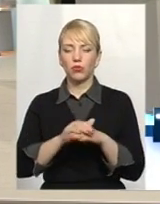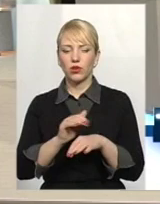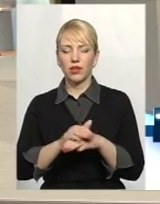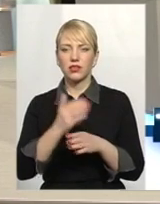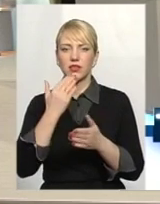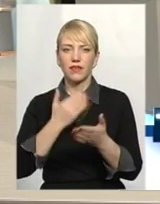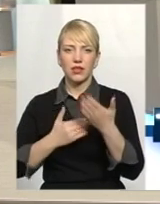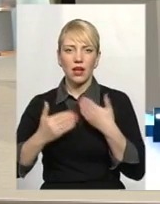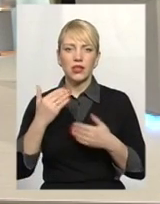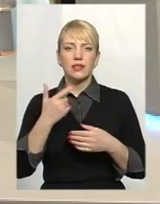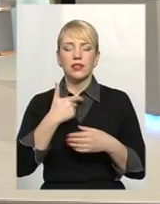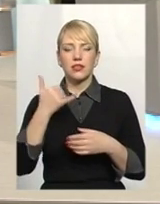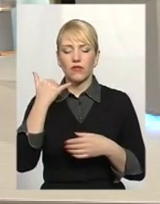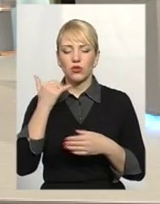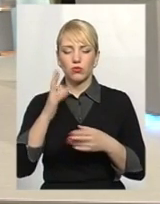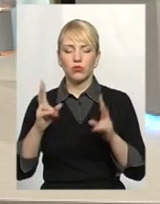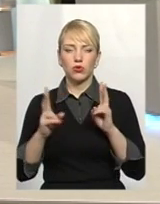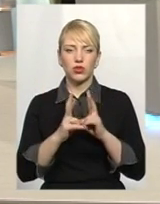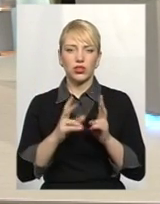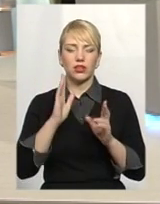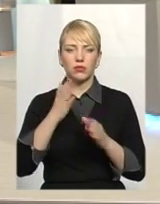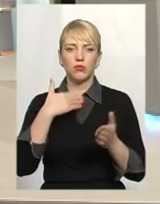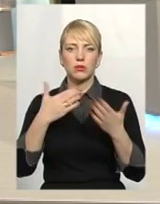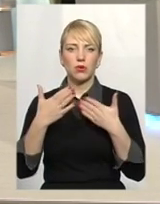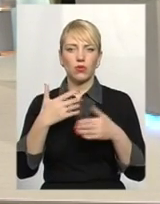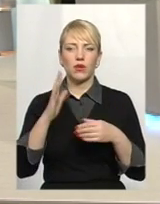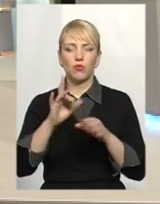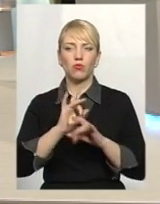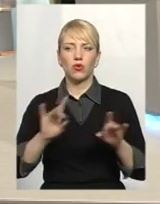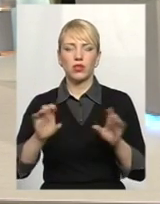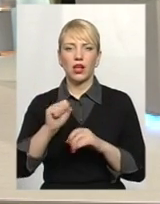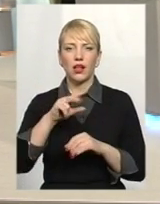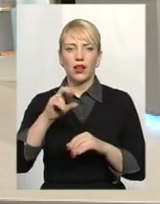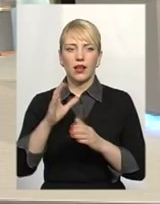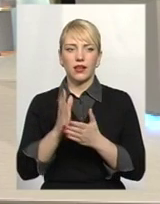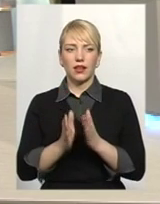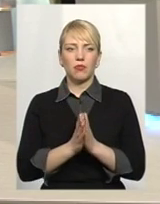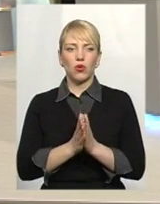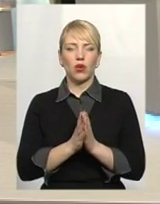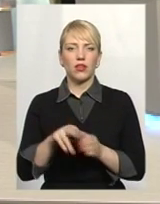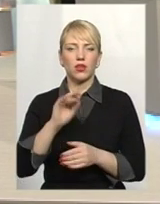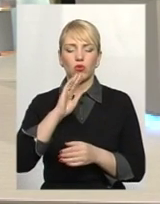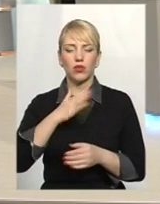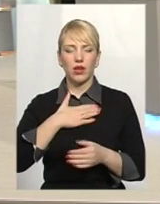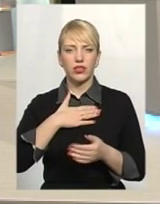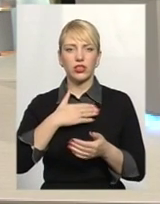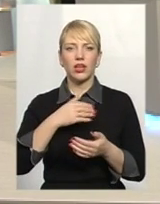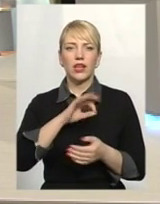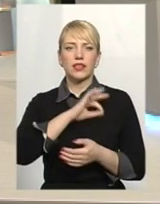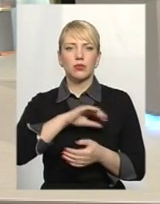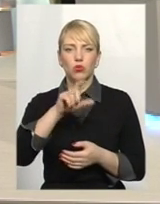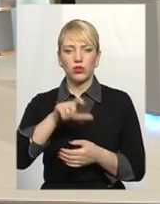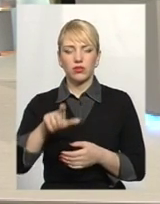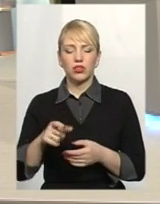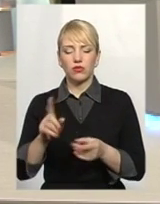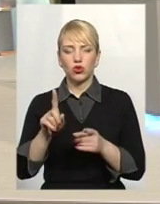звертайтеся, дзвоніть, будемо зустрічатися, будемо спілкуватися і давати роз'яснення. Але є прохання до наших споживачів з розумінням віднестися, надати